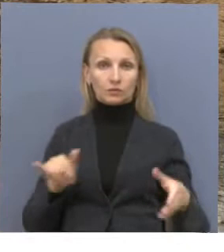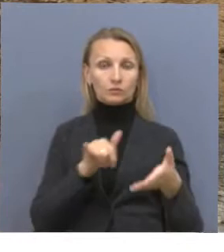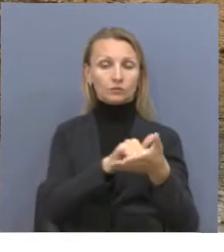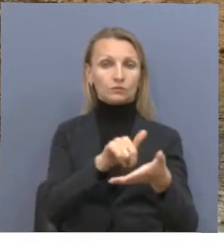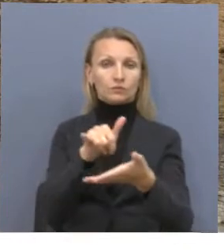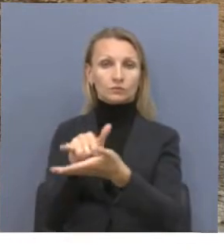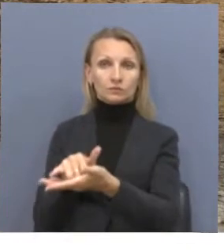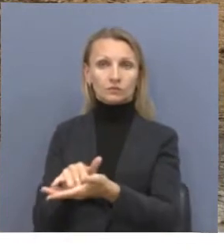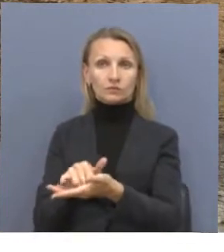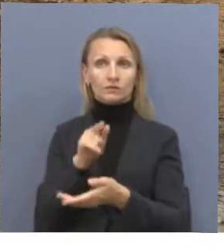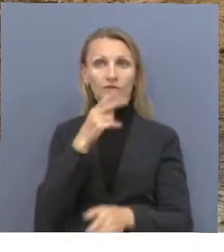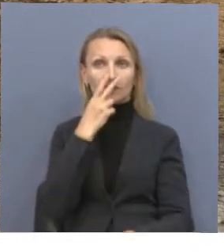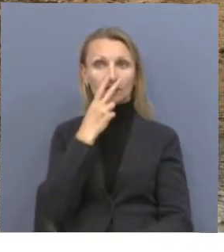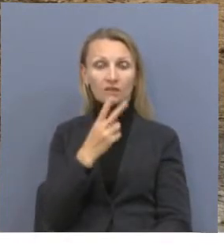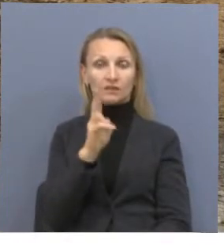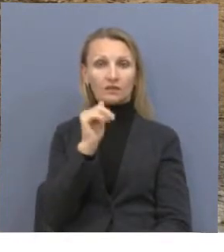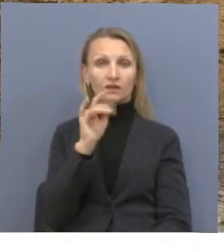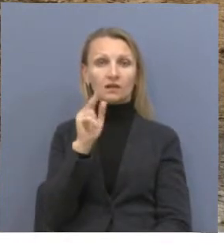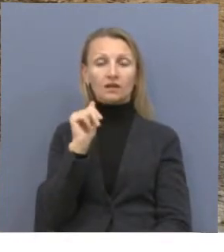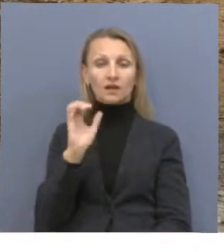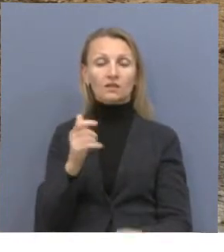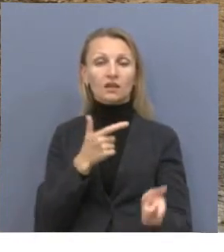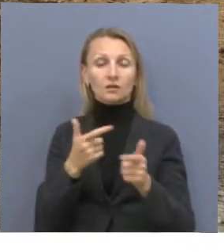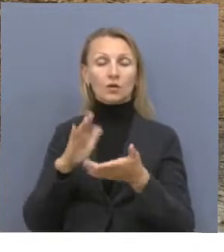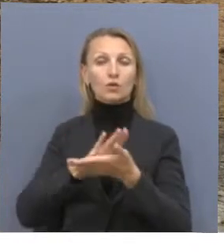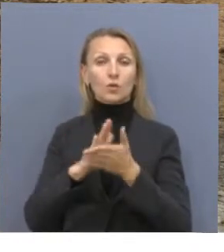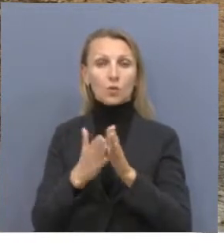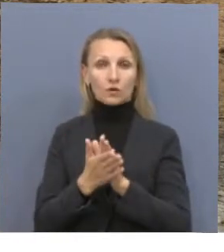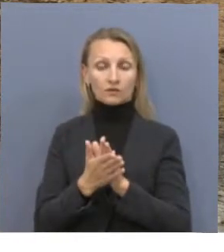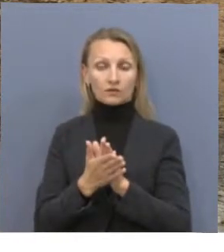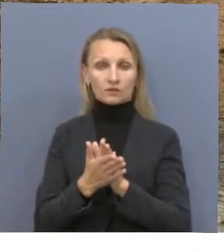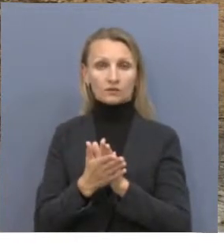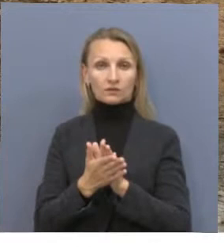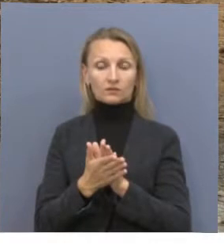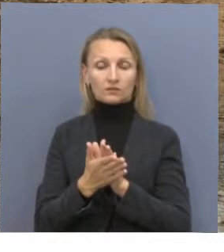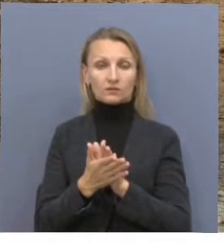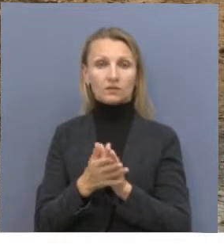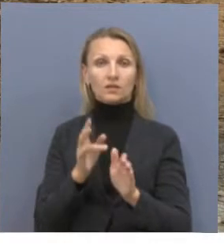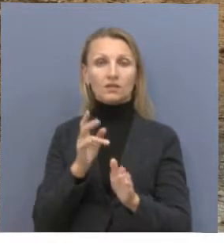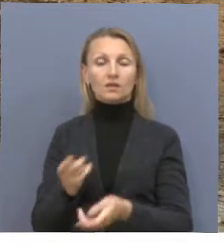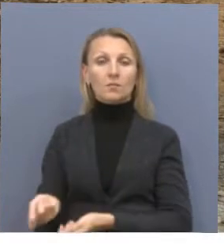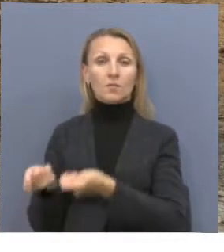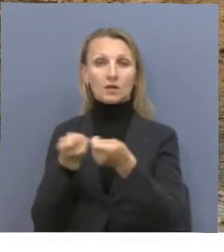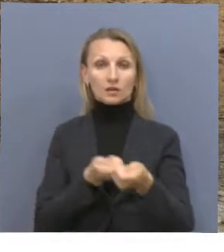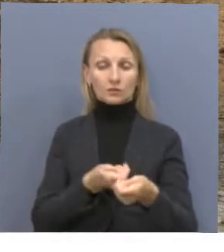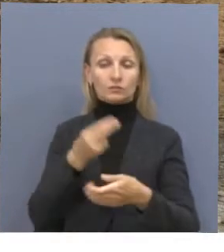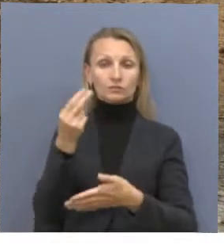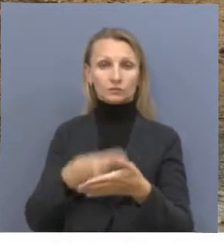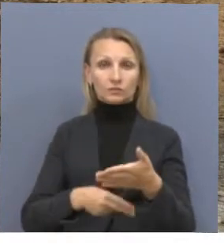Вот вы видите, что тут каркас уже готовый. Договор на поставку котельного оборудования заключен с Щучинским